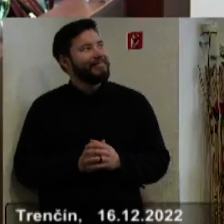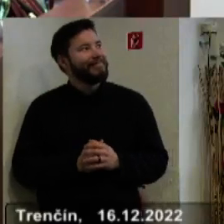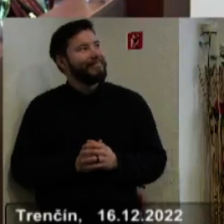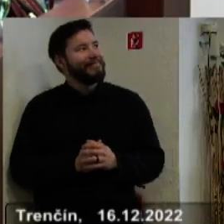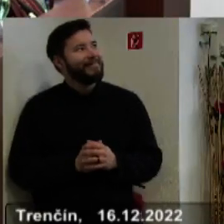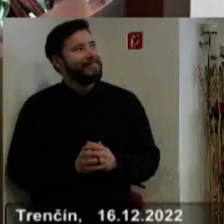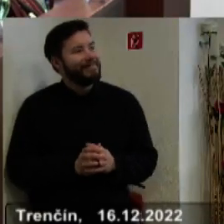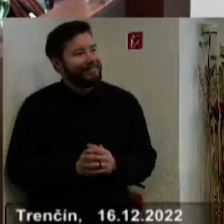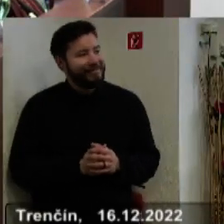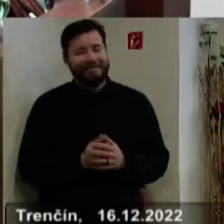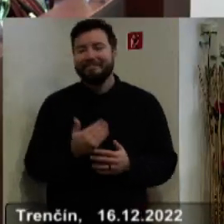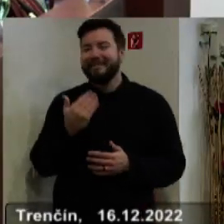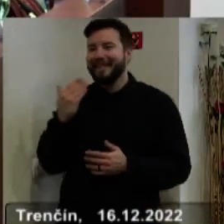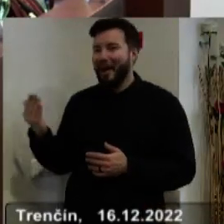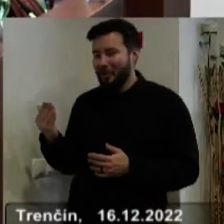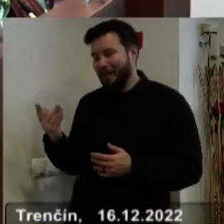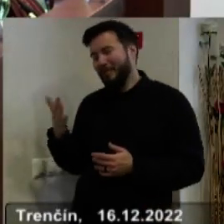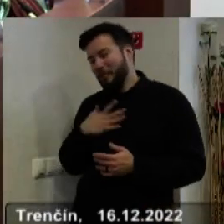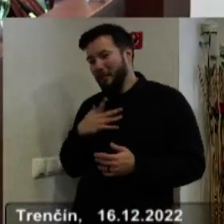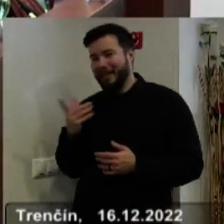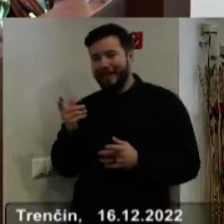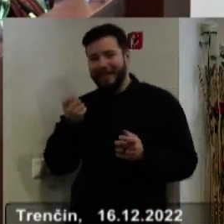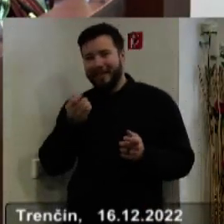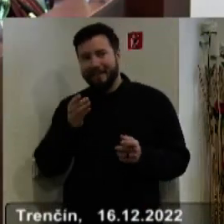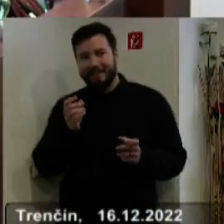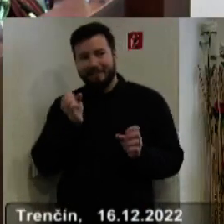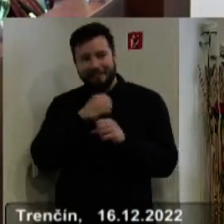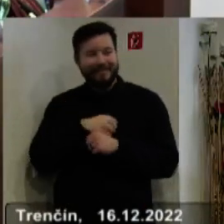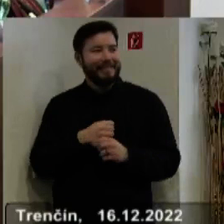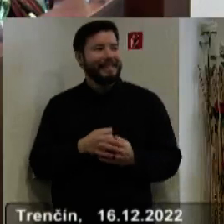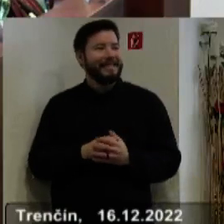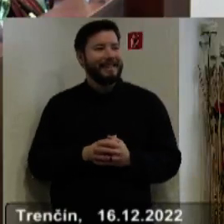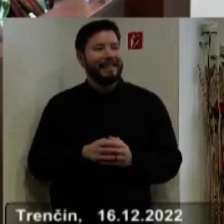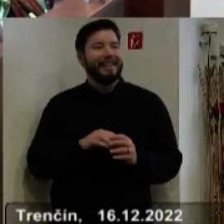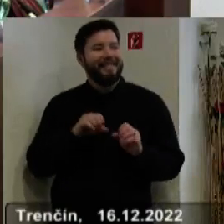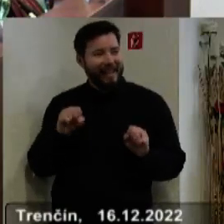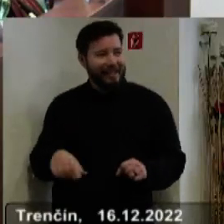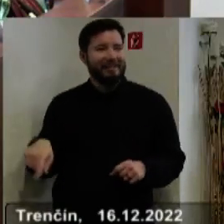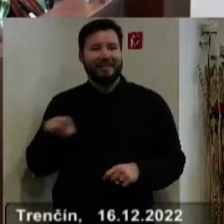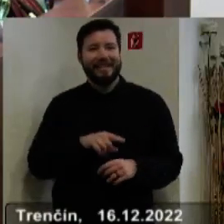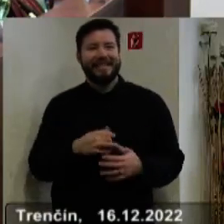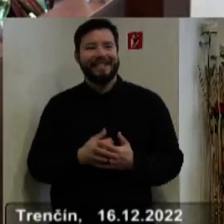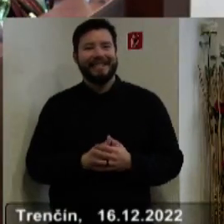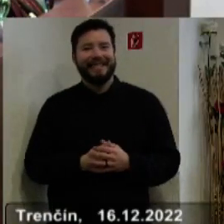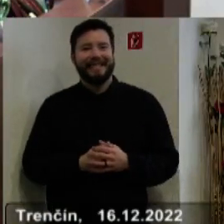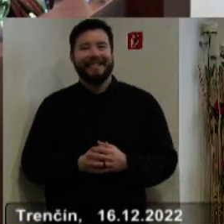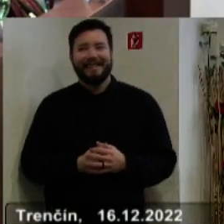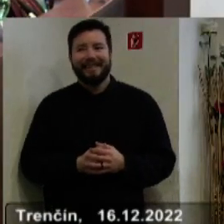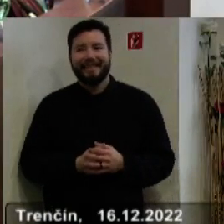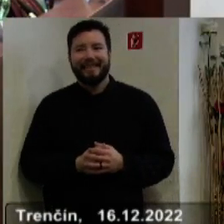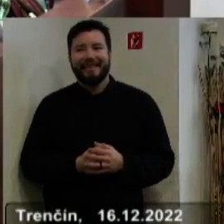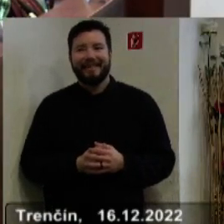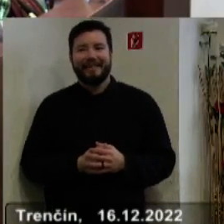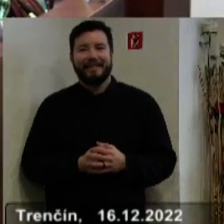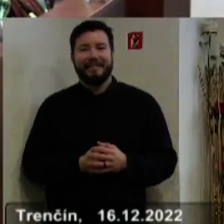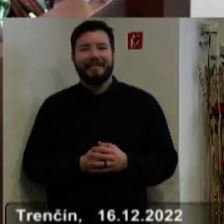Ďakujem za ústretovost, pán poprzedná. Všetci si to vážime. Ďakujem teda za